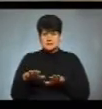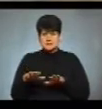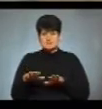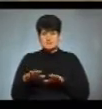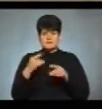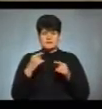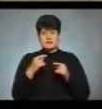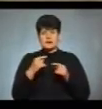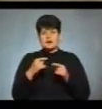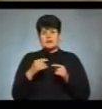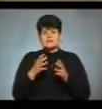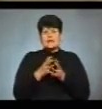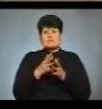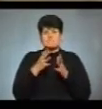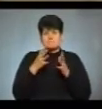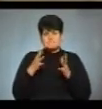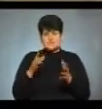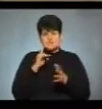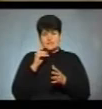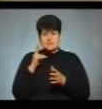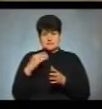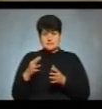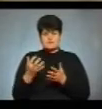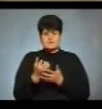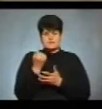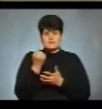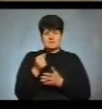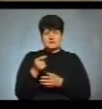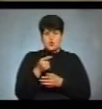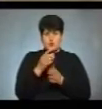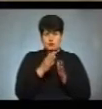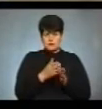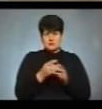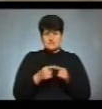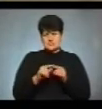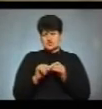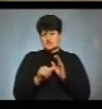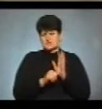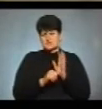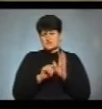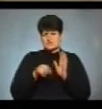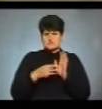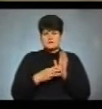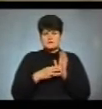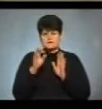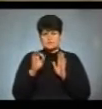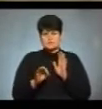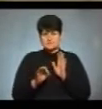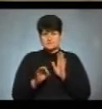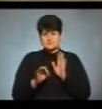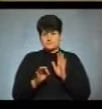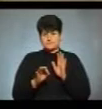якому окрузі. Найбільше він Зеленський набрав в Тернополі, це десь 16,8 відсотка.